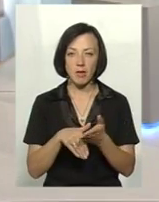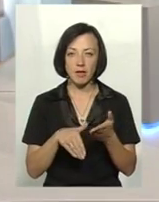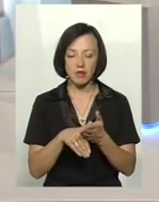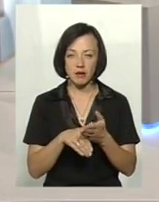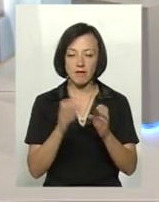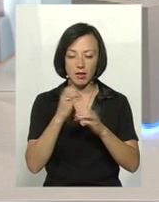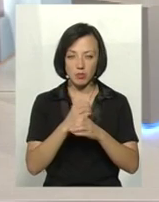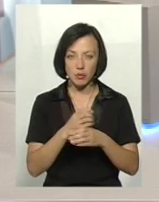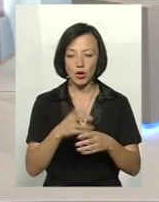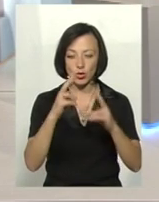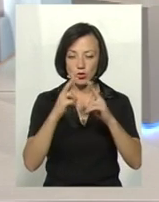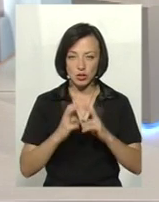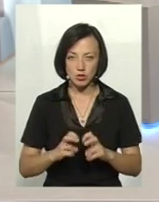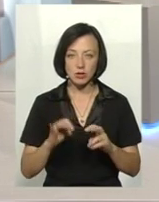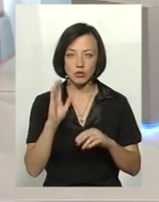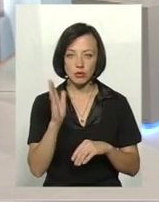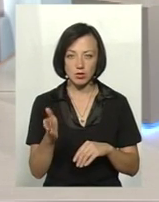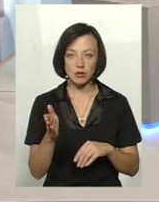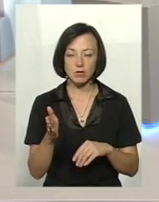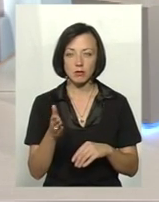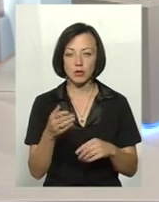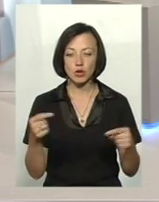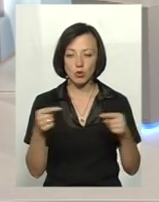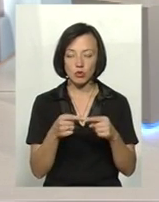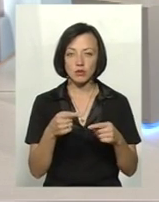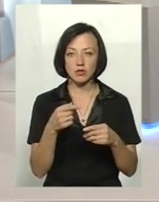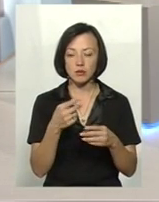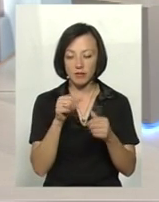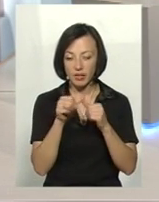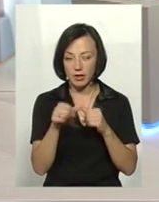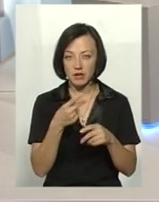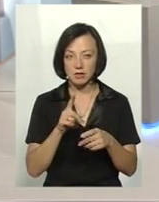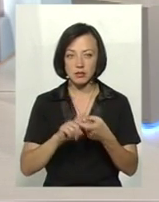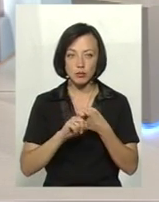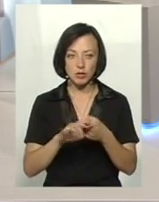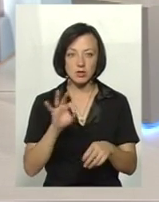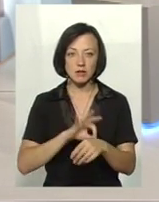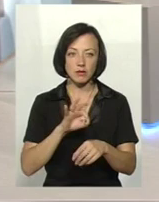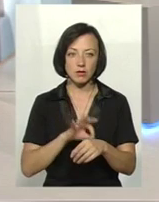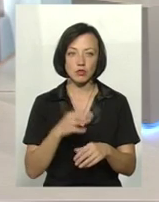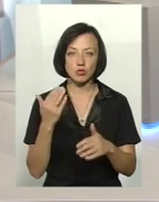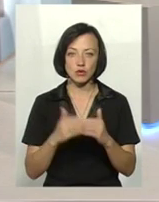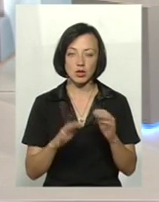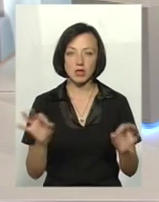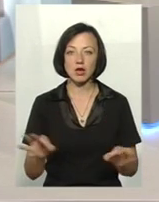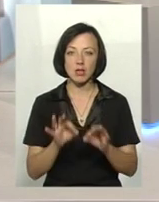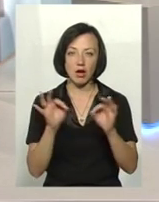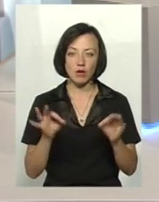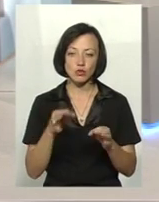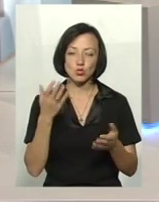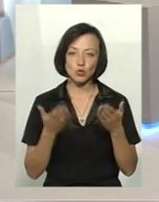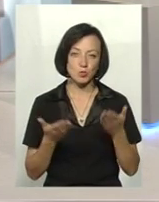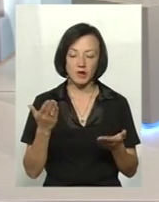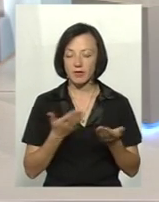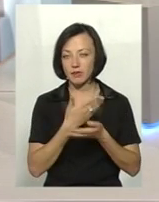лабораторії матеріал досліджується, і вже тоді точно виділяється збутник даного захворювання, тоді вже ніякого сумніву